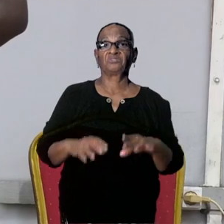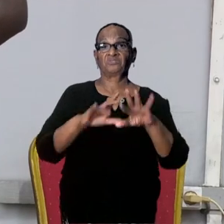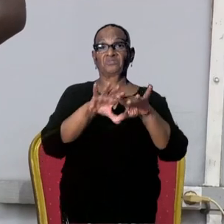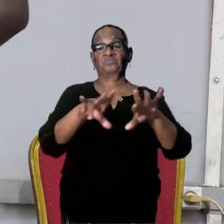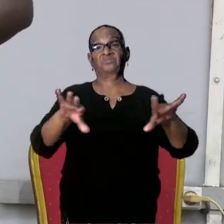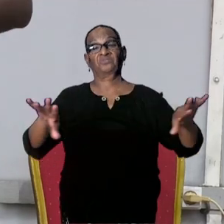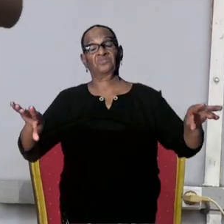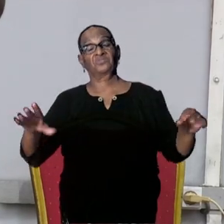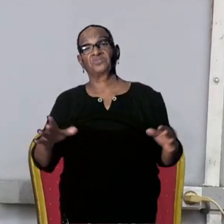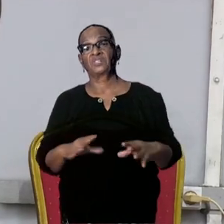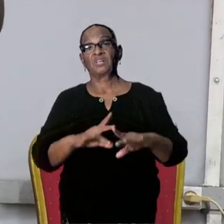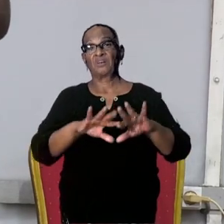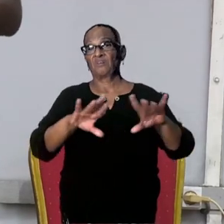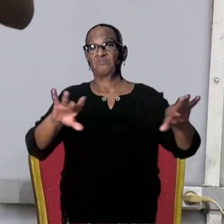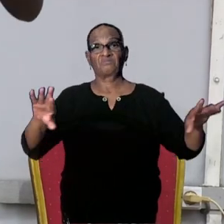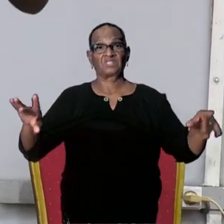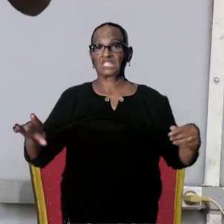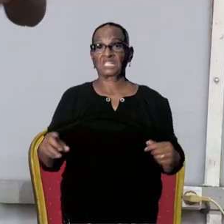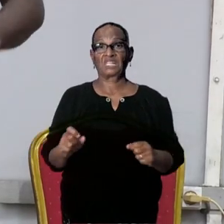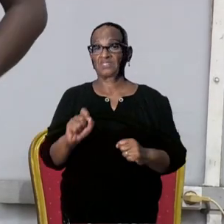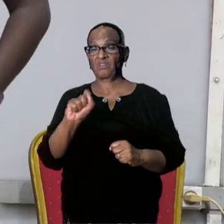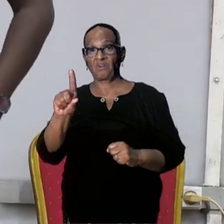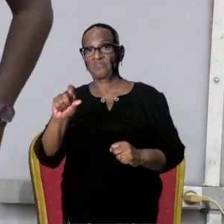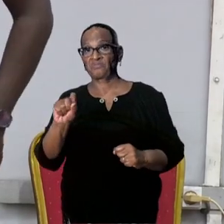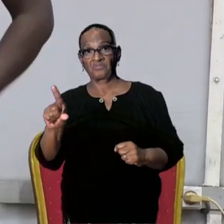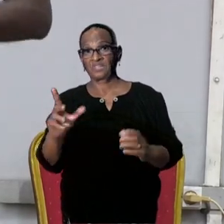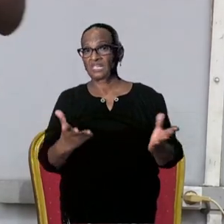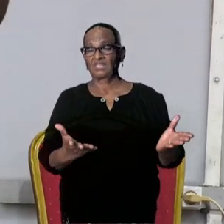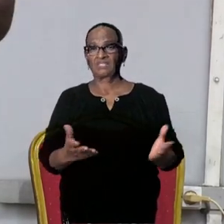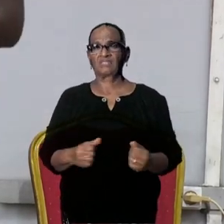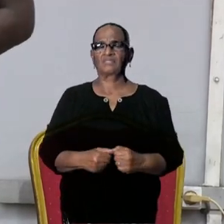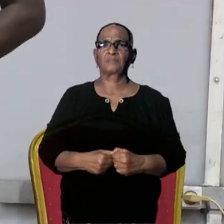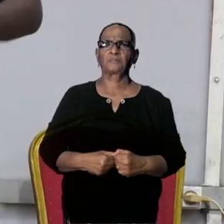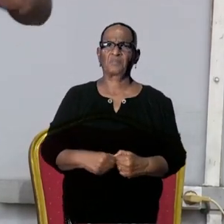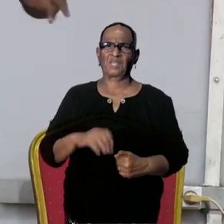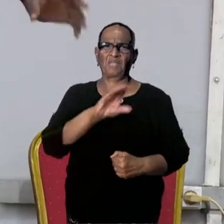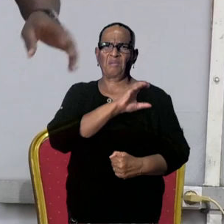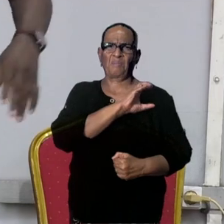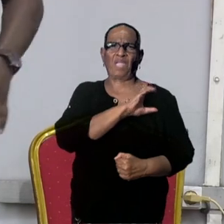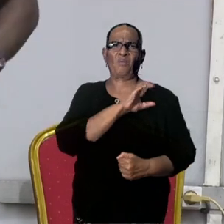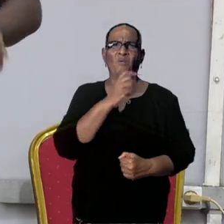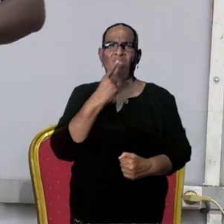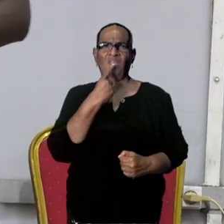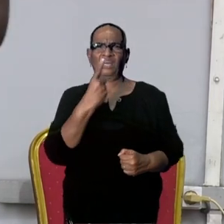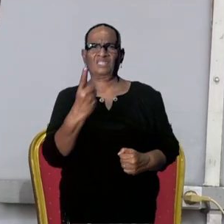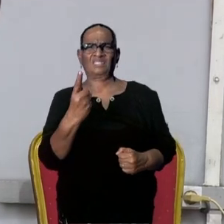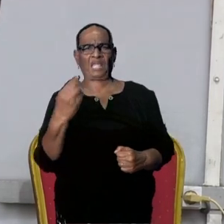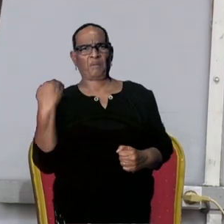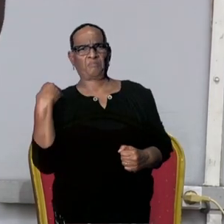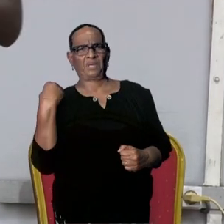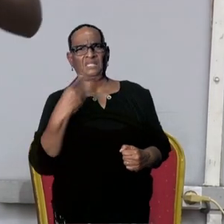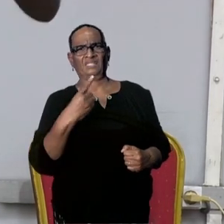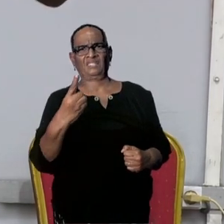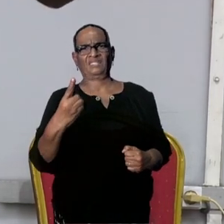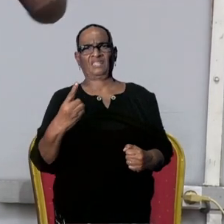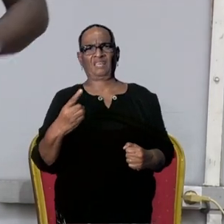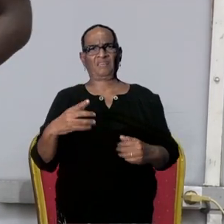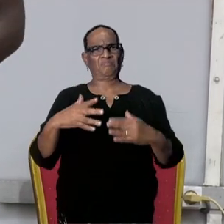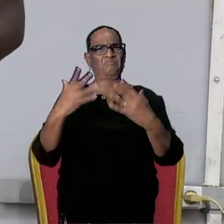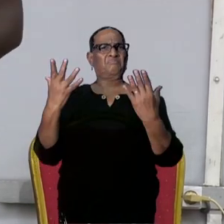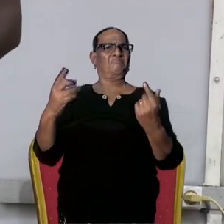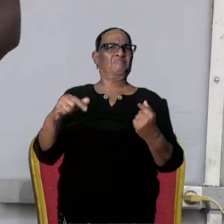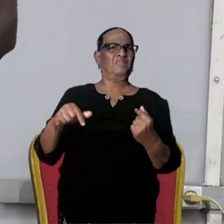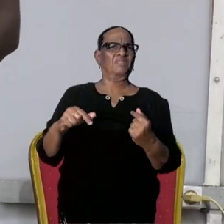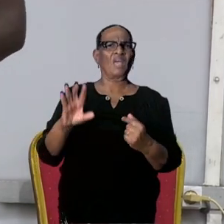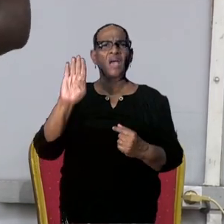die mogelijk in mijn huis is. En mijn collega Bicham schetst zojuist een beeld van